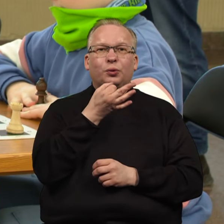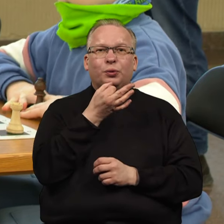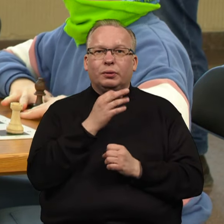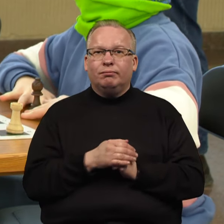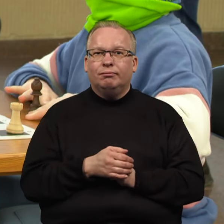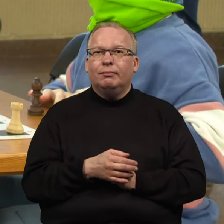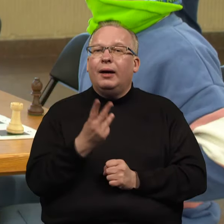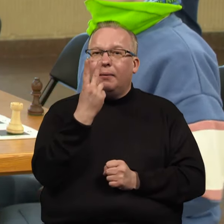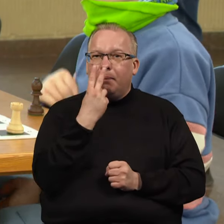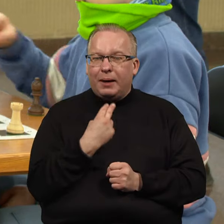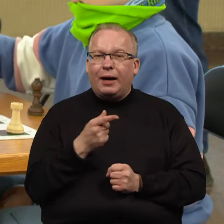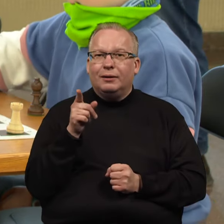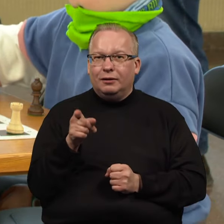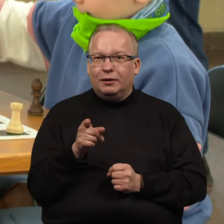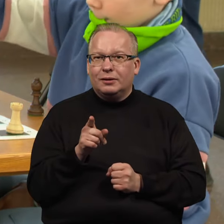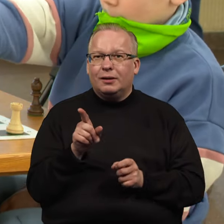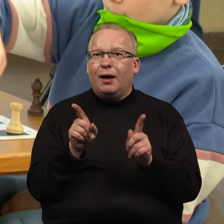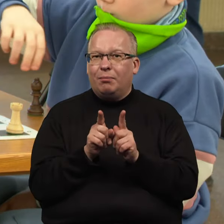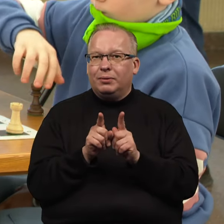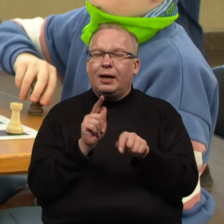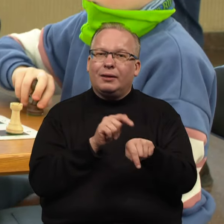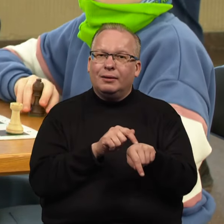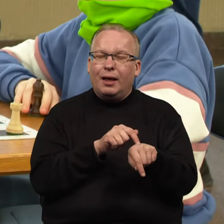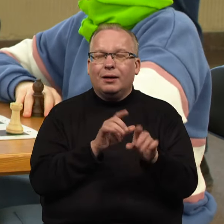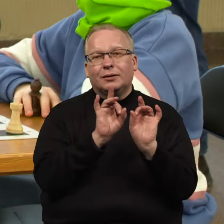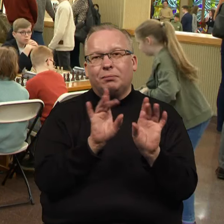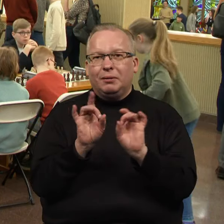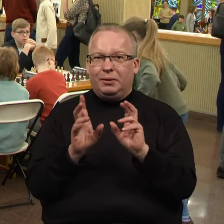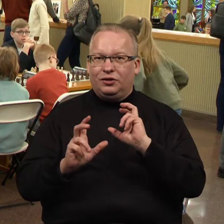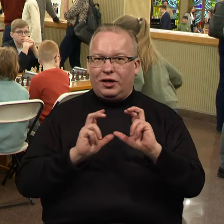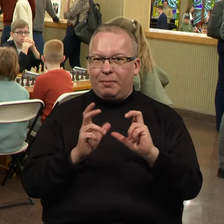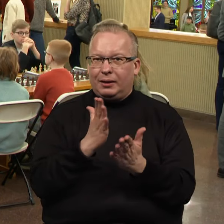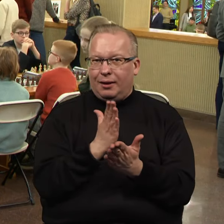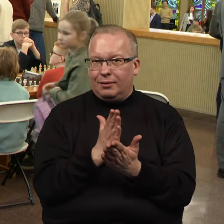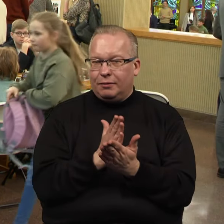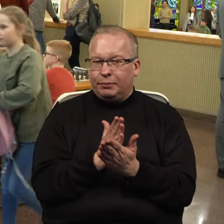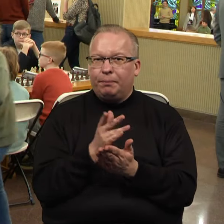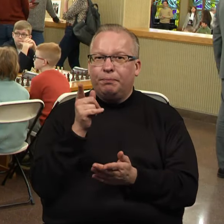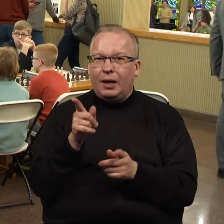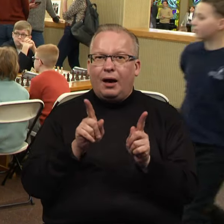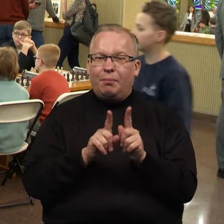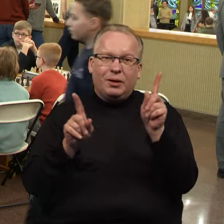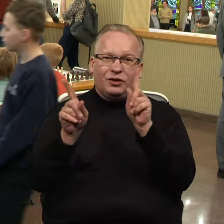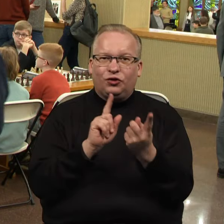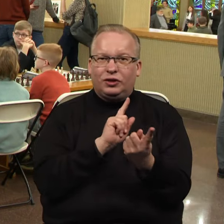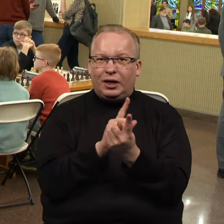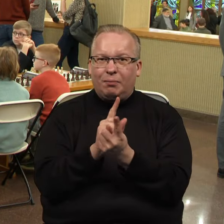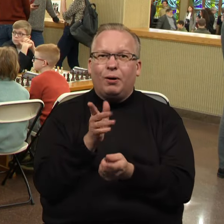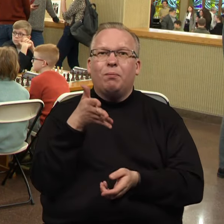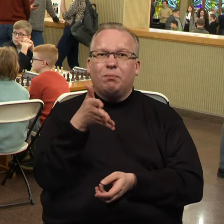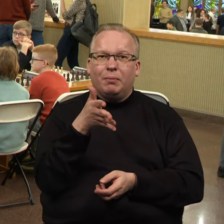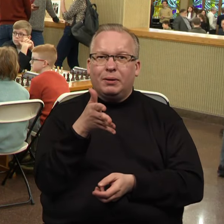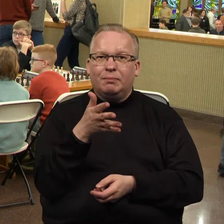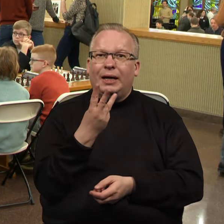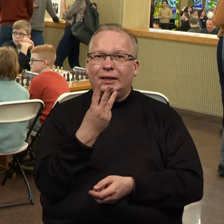būtų pratintis prie to, kad nelygiai gali būti šachmatąse. Tai jie žaidžia žaibo turnyrą po penkias minutės ir